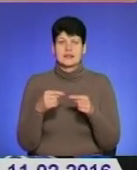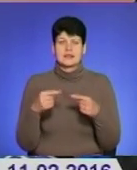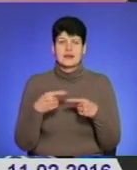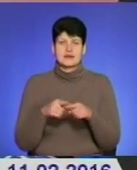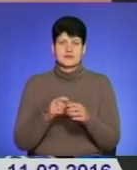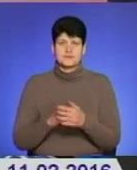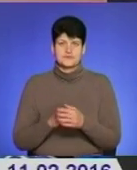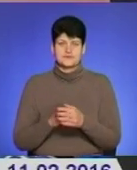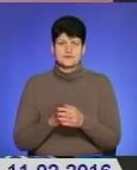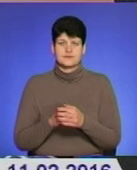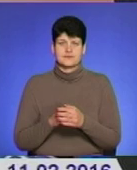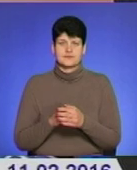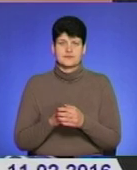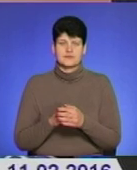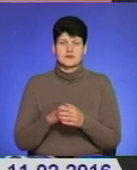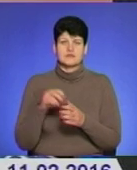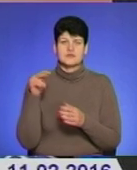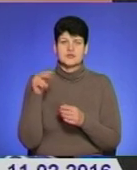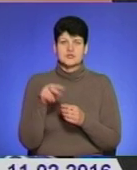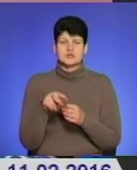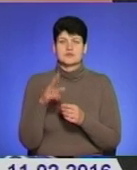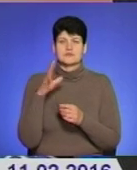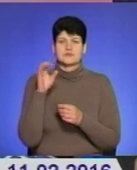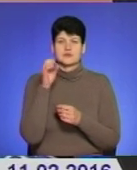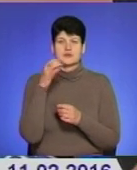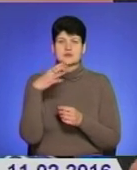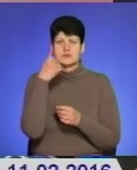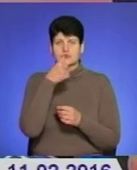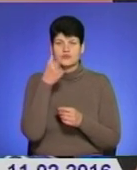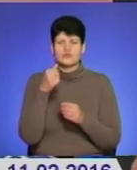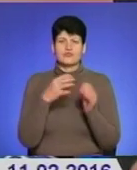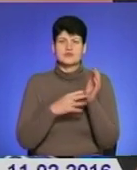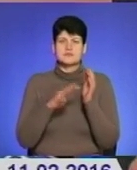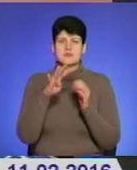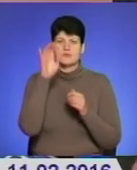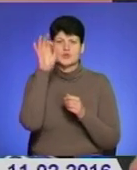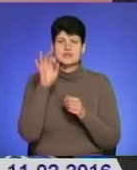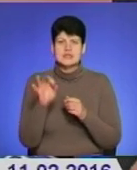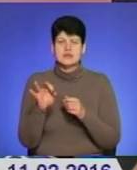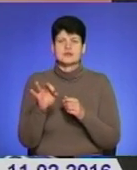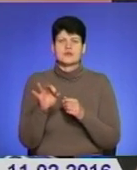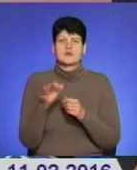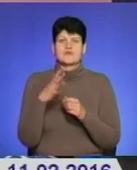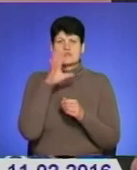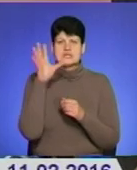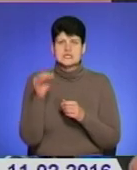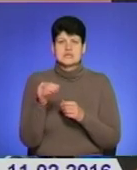В 2014 році 85% всіх говядини України поставляла в вашу область.